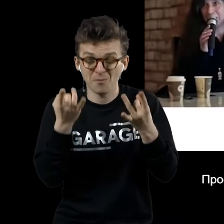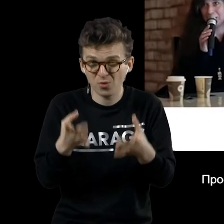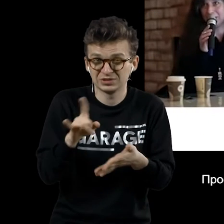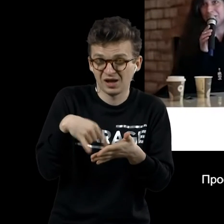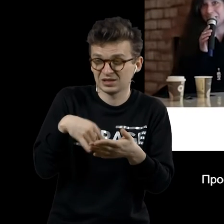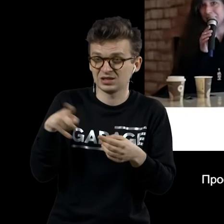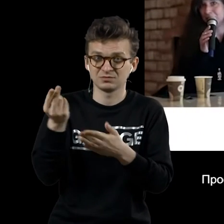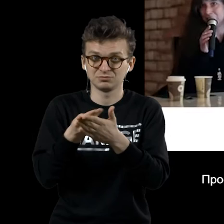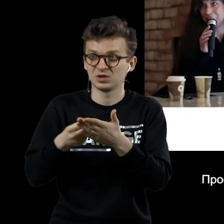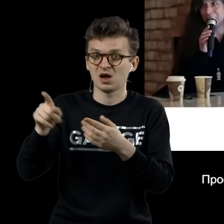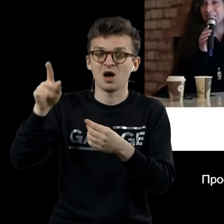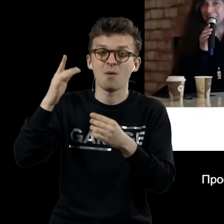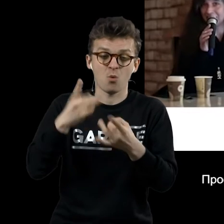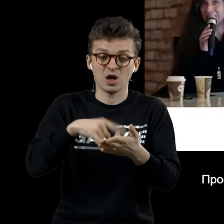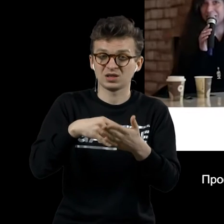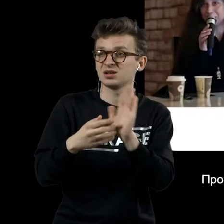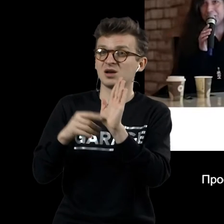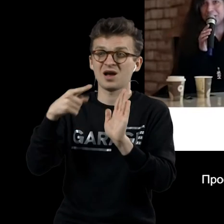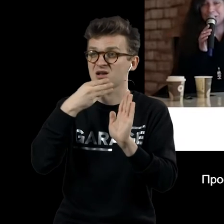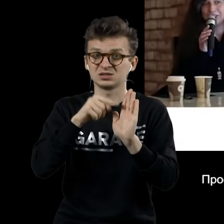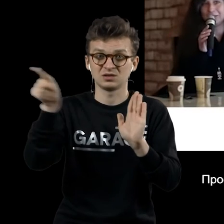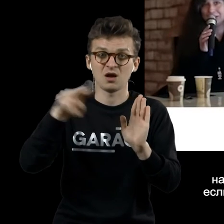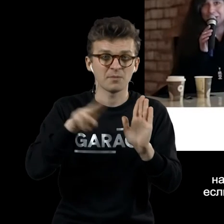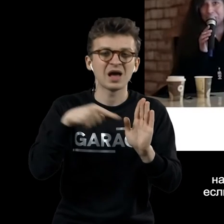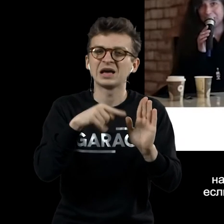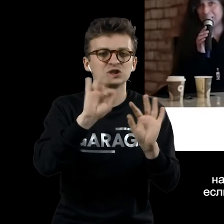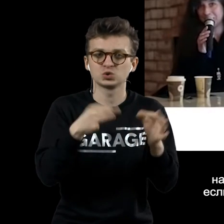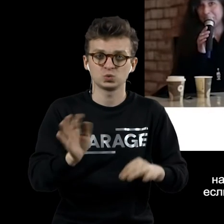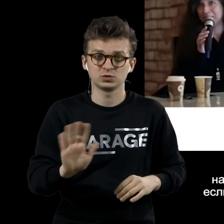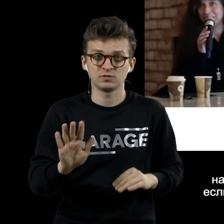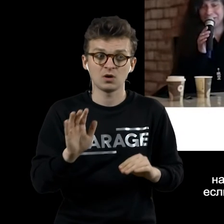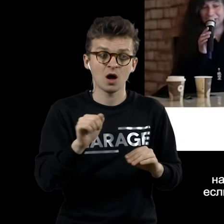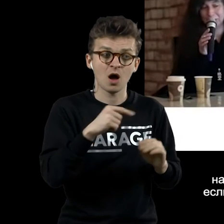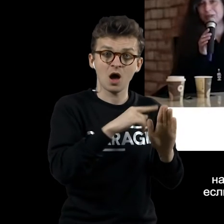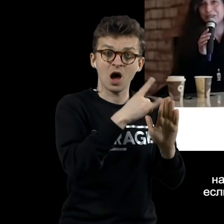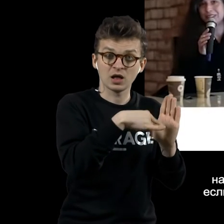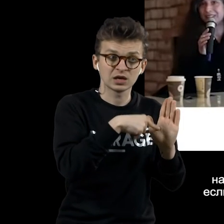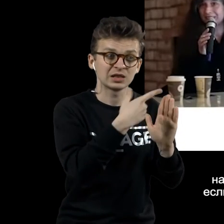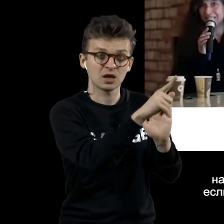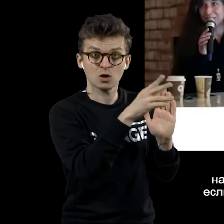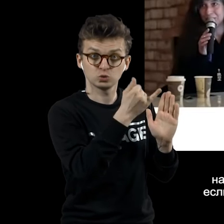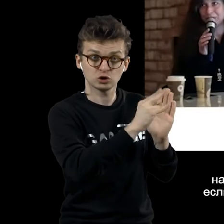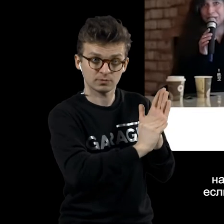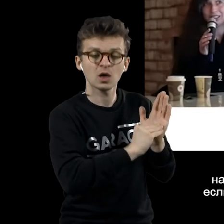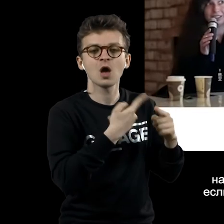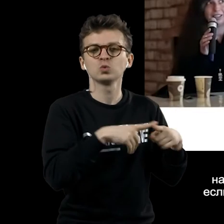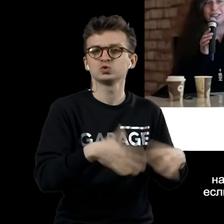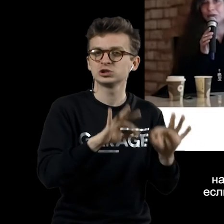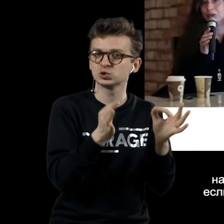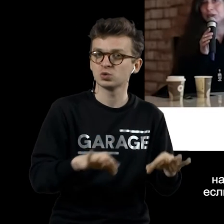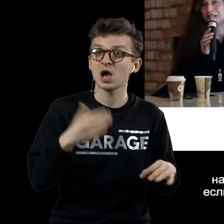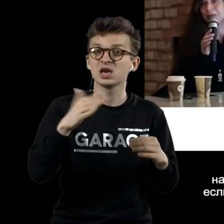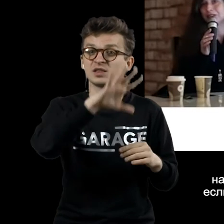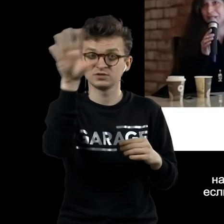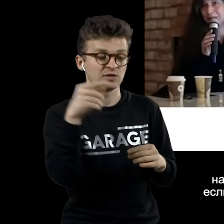с изображением шедевра не искусство. Открытка с изображением шедевра, на которой написана непристойность, является искусством, если остальные